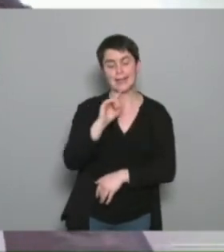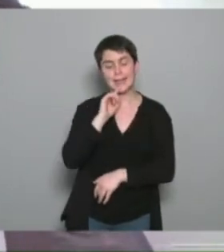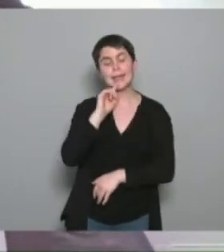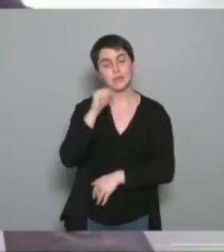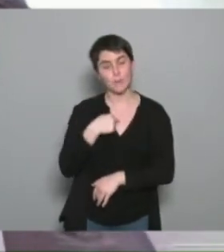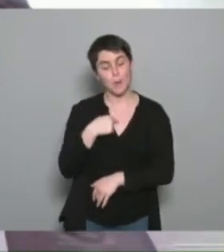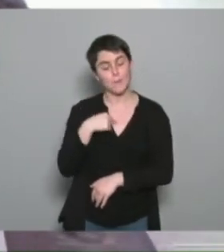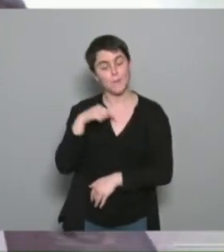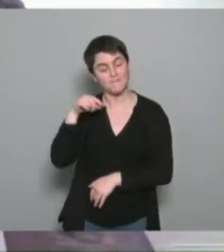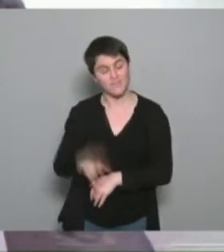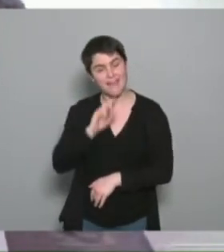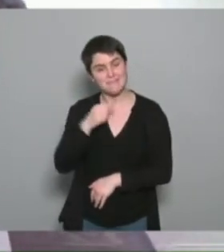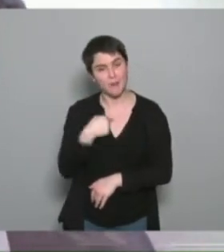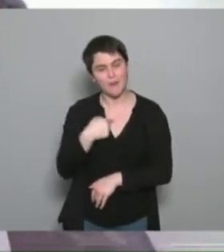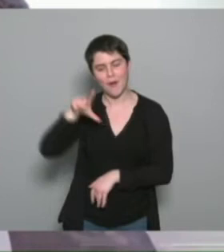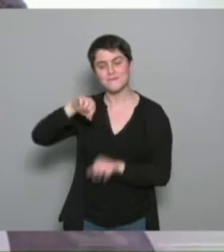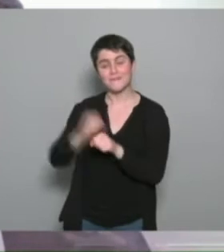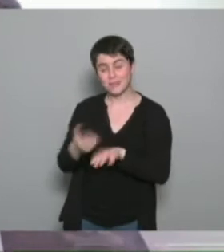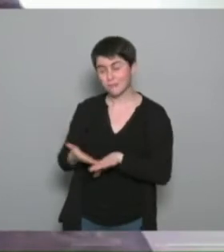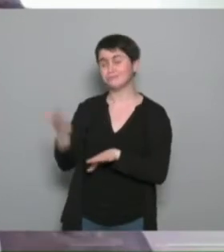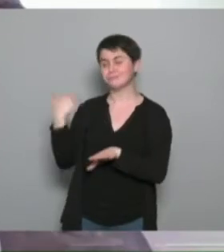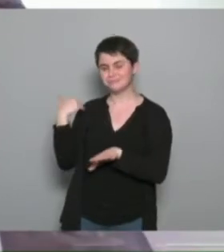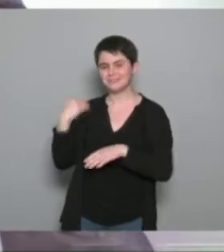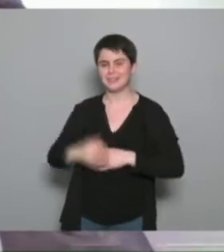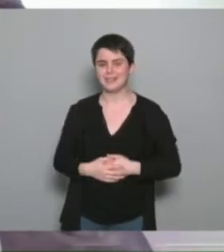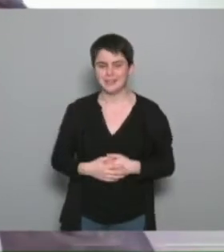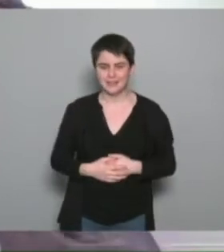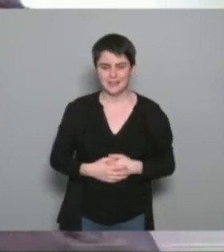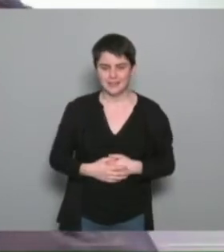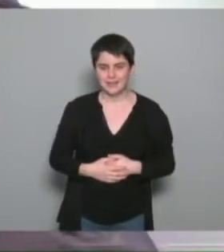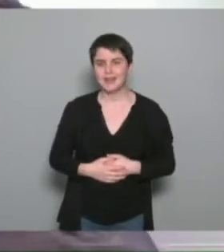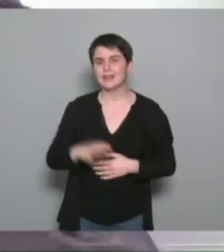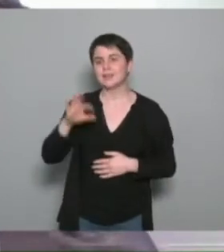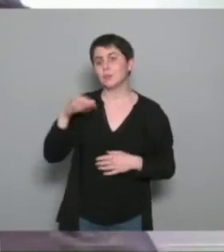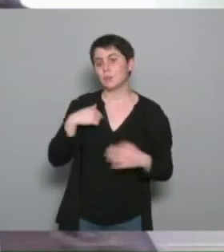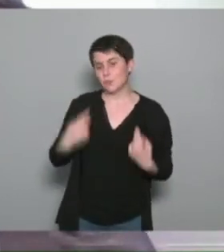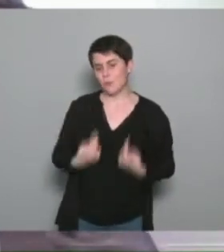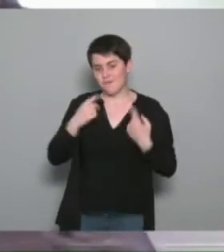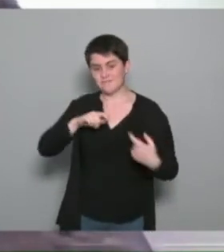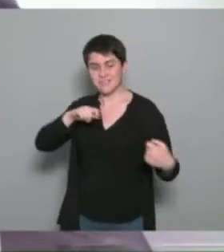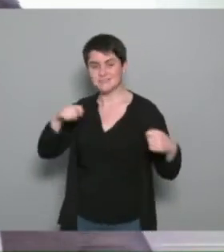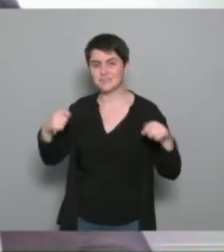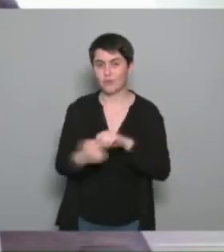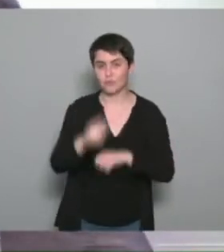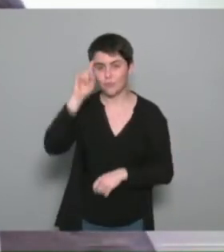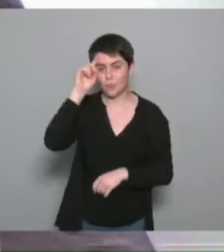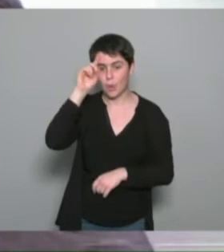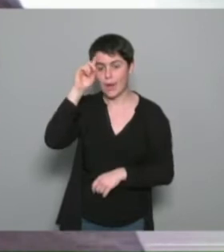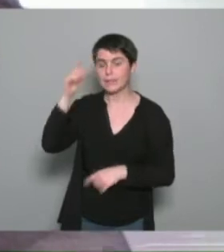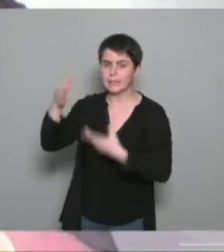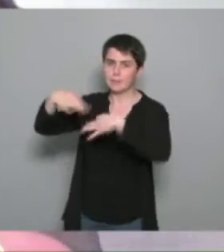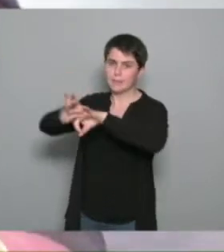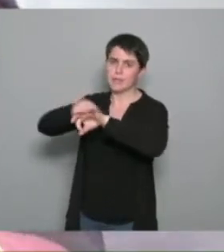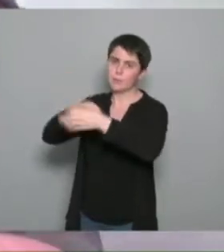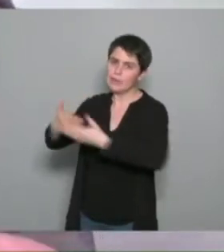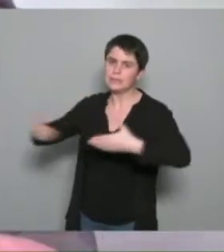ayant la possibilité de faire un changement de vie juste pour que la situation dans mon pays n'est pas la meilleure on s'est